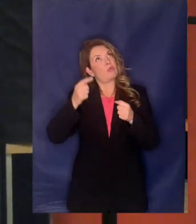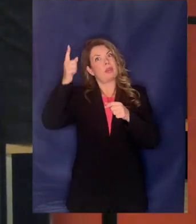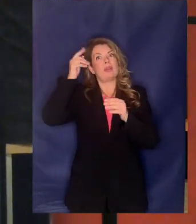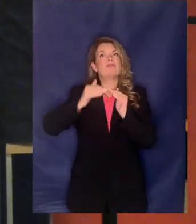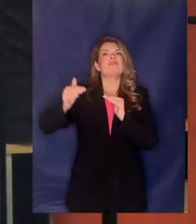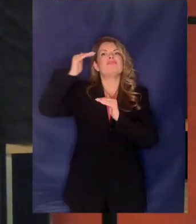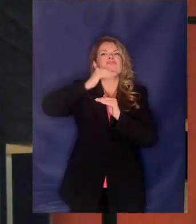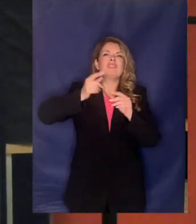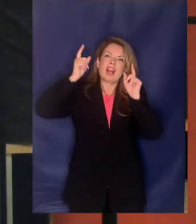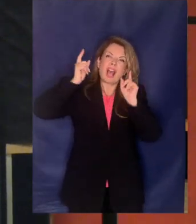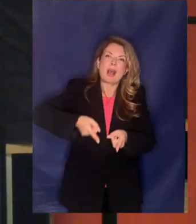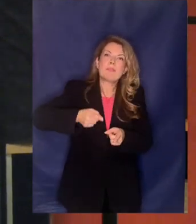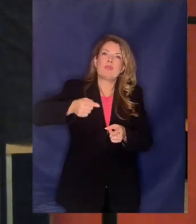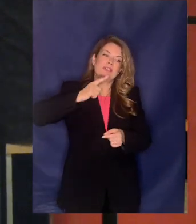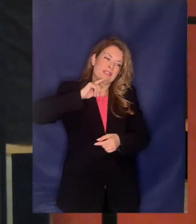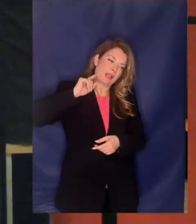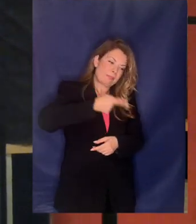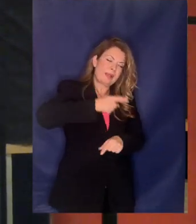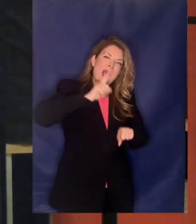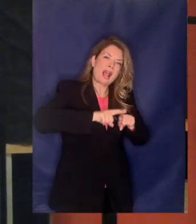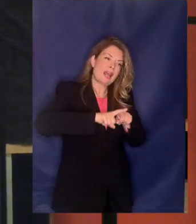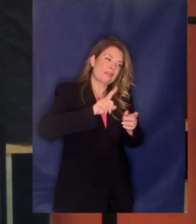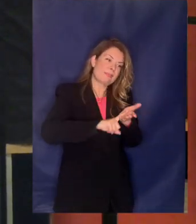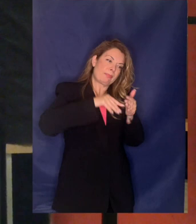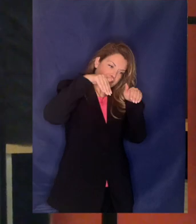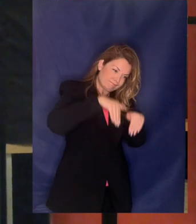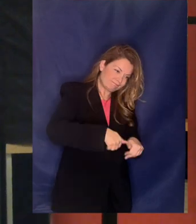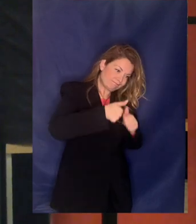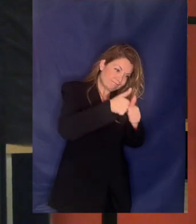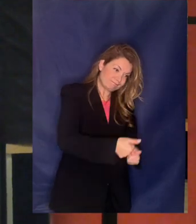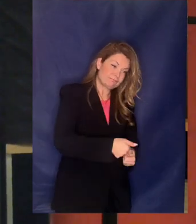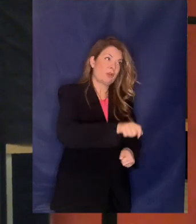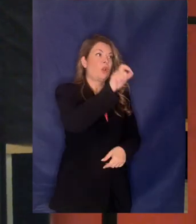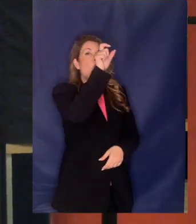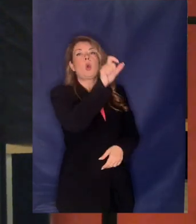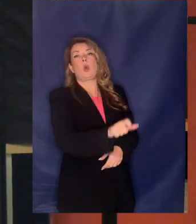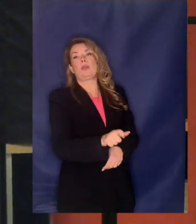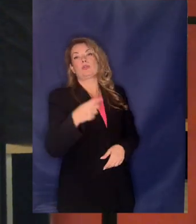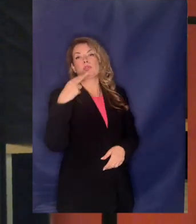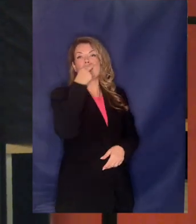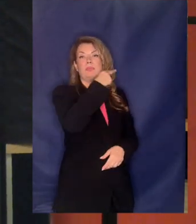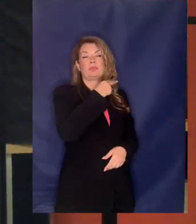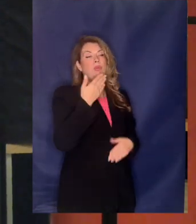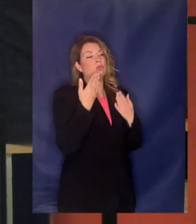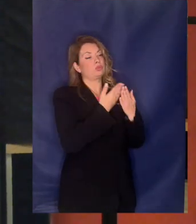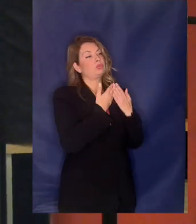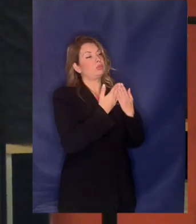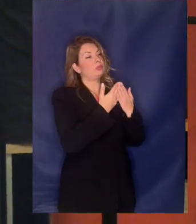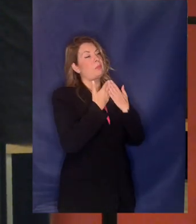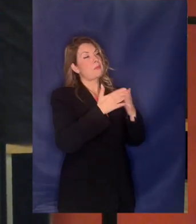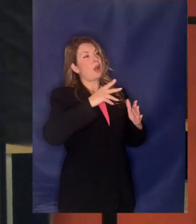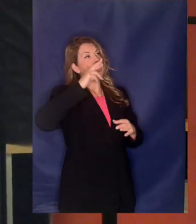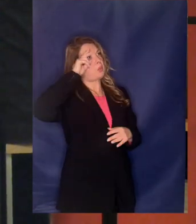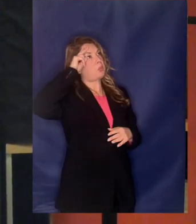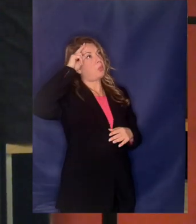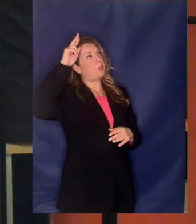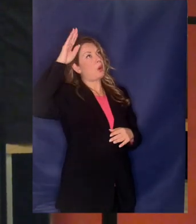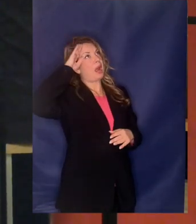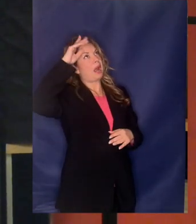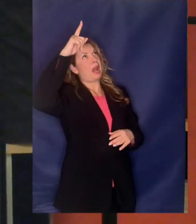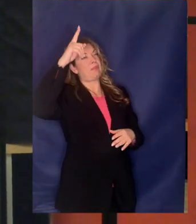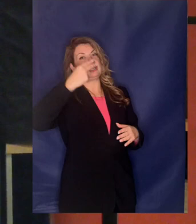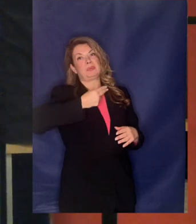στην οποία δεν συμμορφώθη ο απόφητος του Κολάμπια είναι κάτι πρωτοφανές και πάρα πολύ